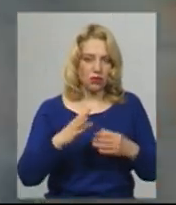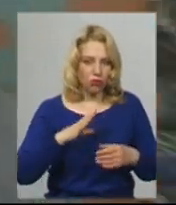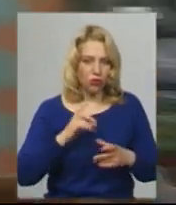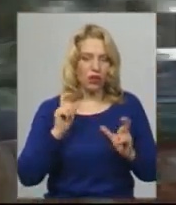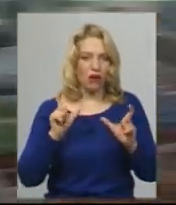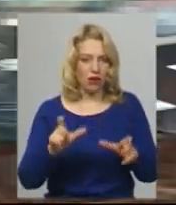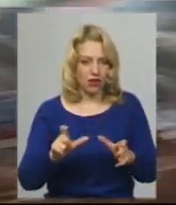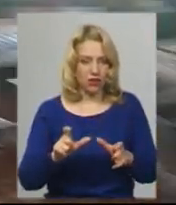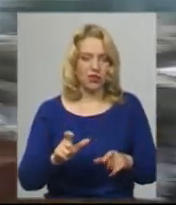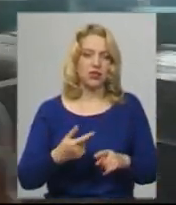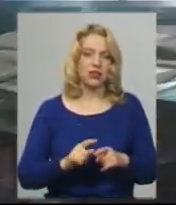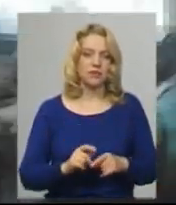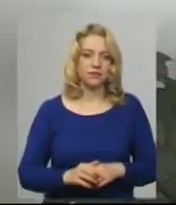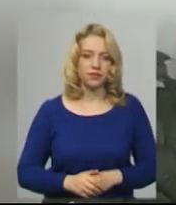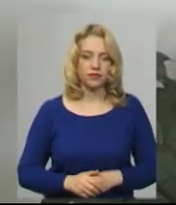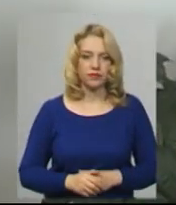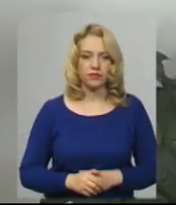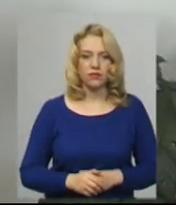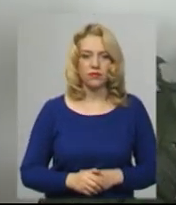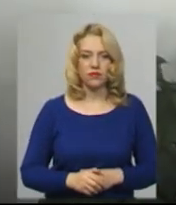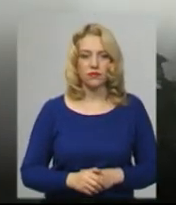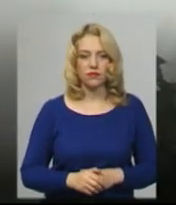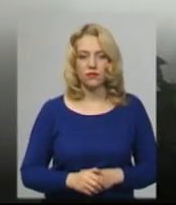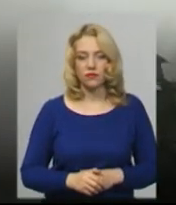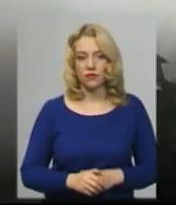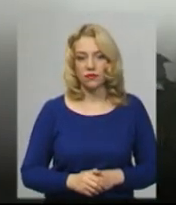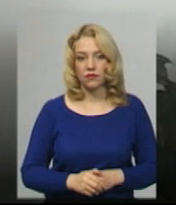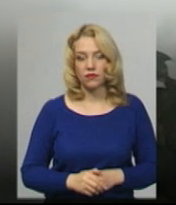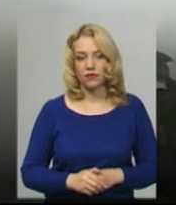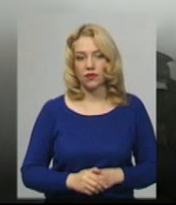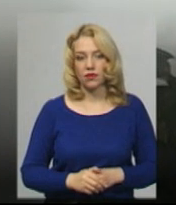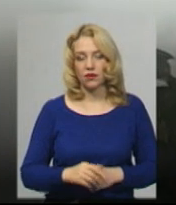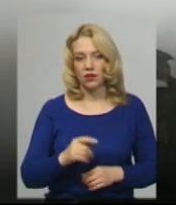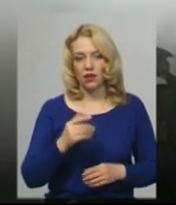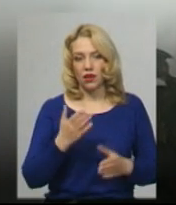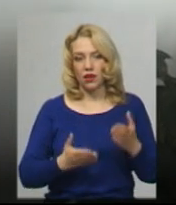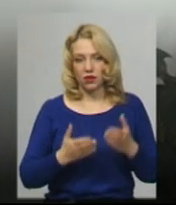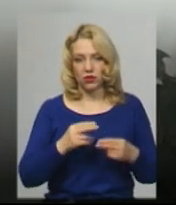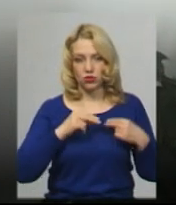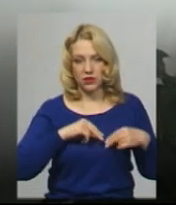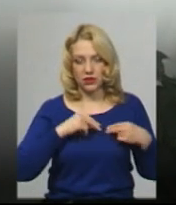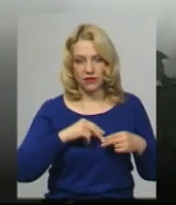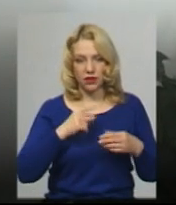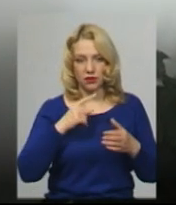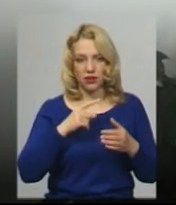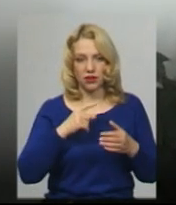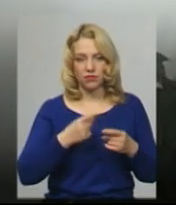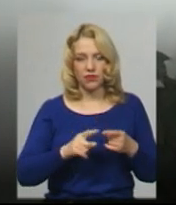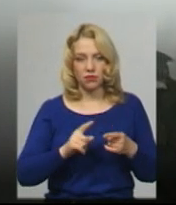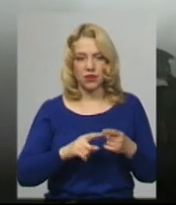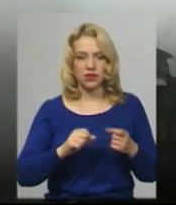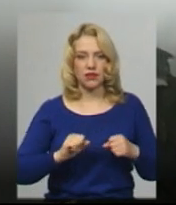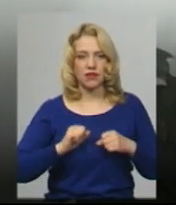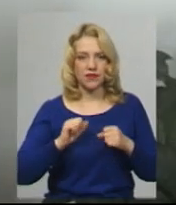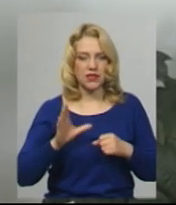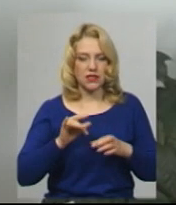покидав. Хіба звільнялися, каже Віктор Туркот. Шлях потрапляння можливий тільки якщо це працівник, тому ми вживаємо максимум